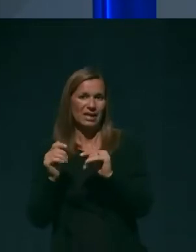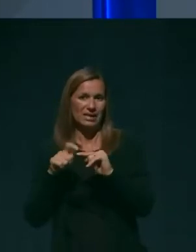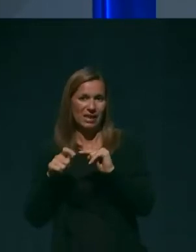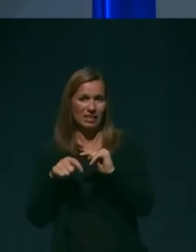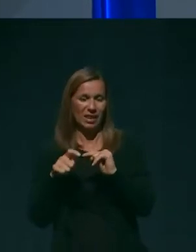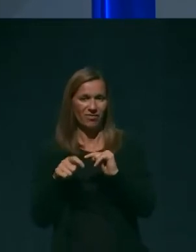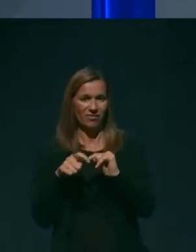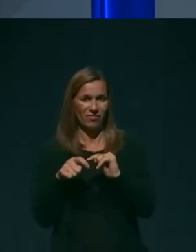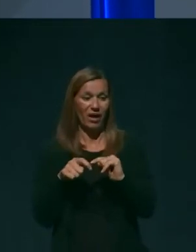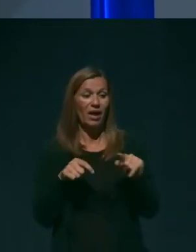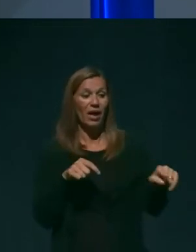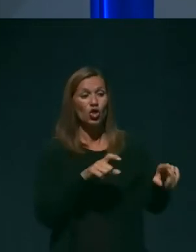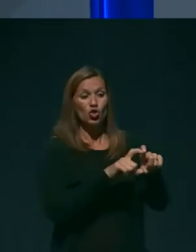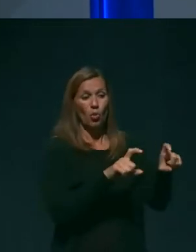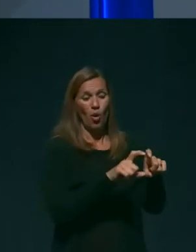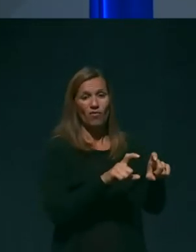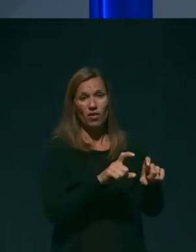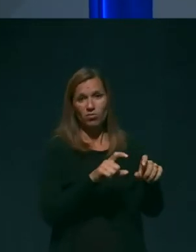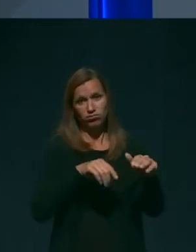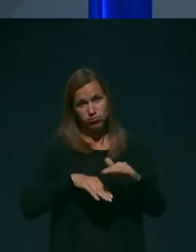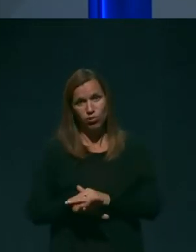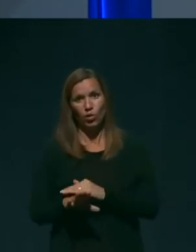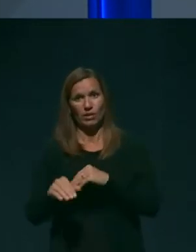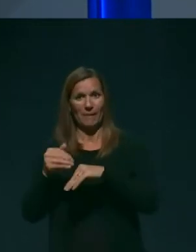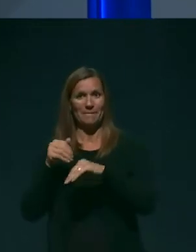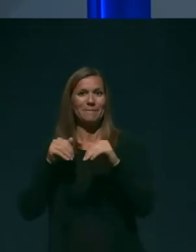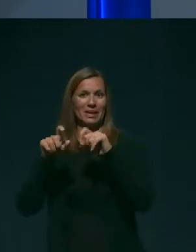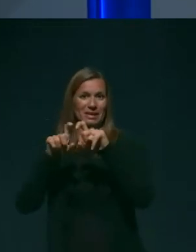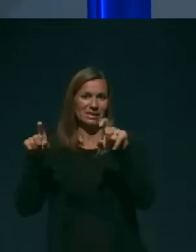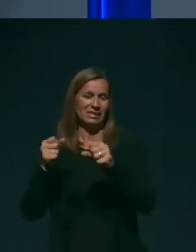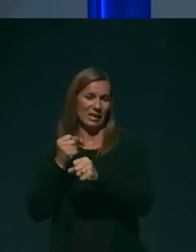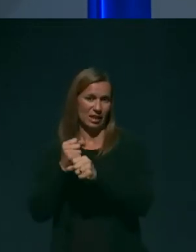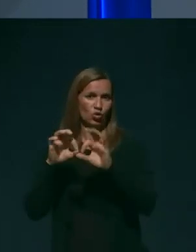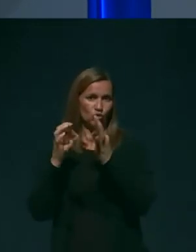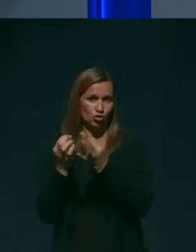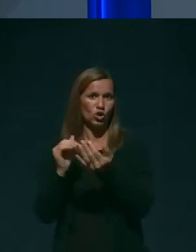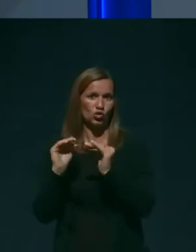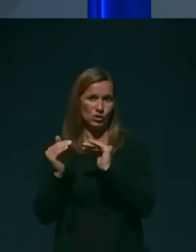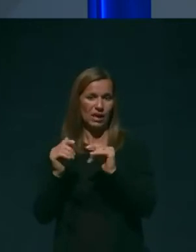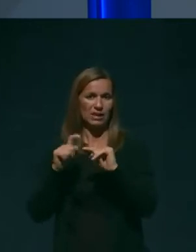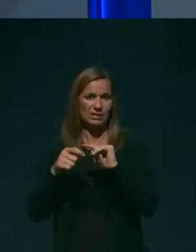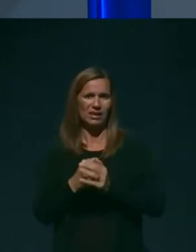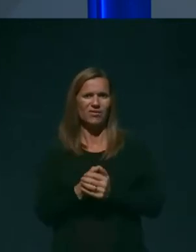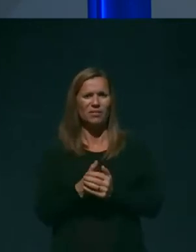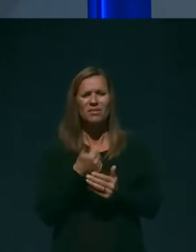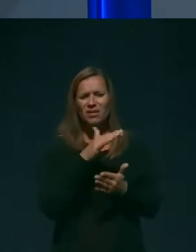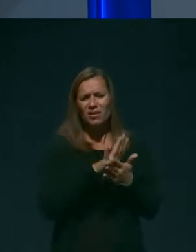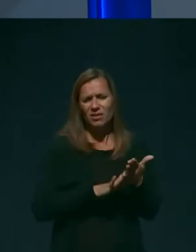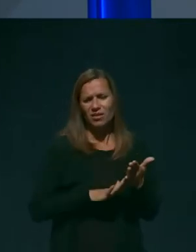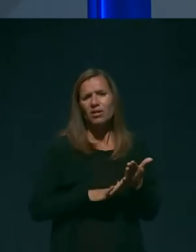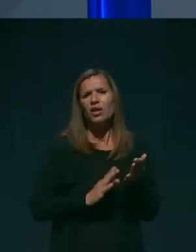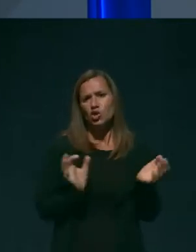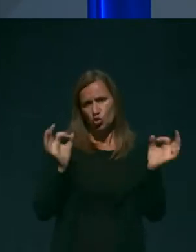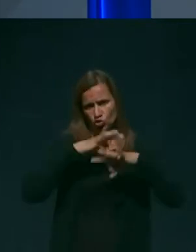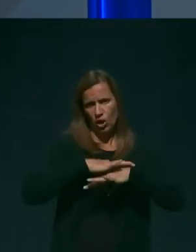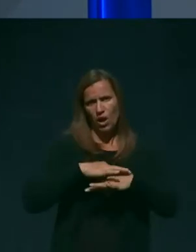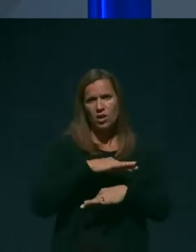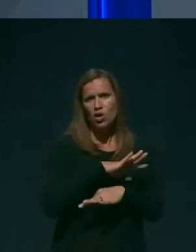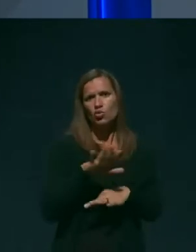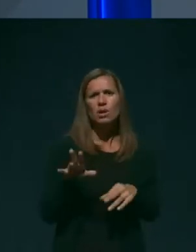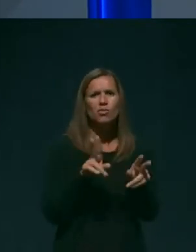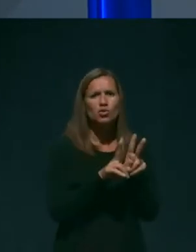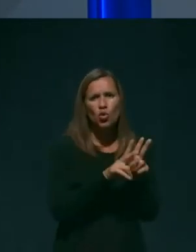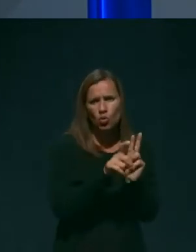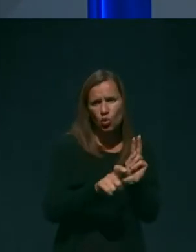domovi, tudi sodijo. V vodoma bi želela izraziti sožalje vsem svojcem umrlih v domovih,